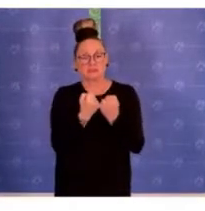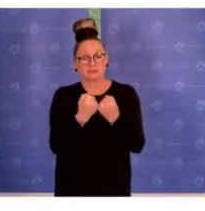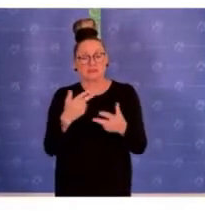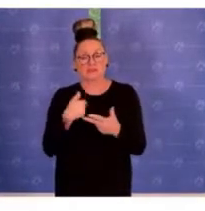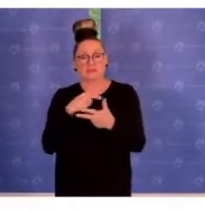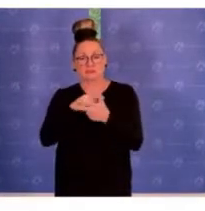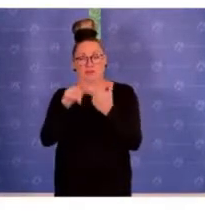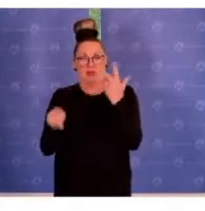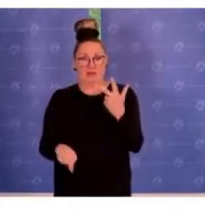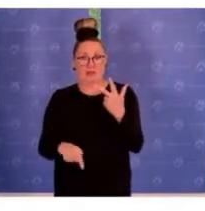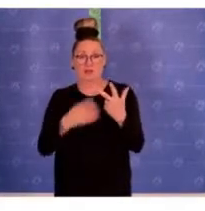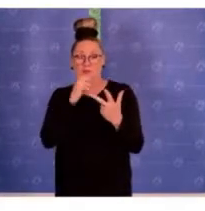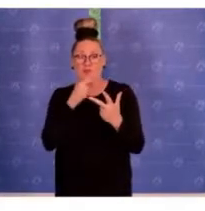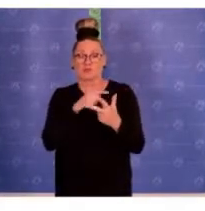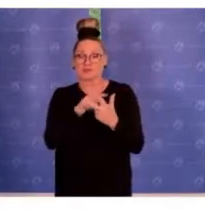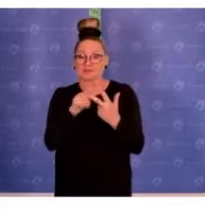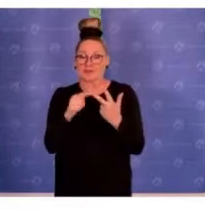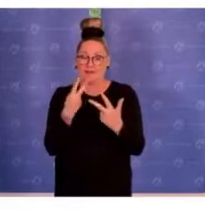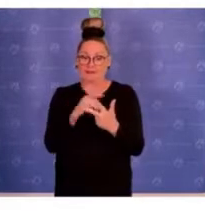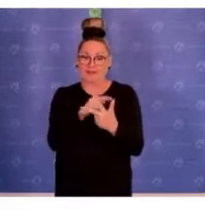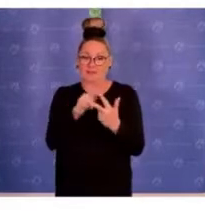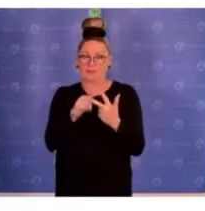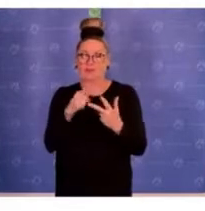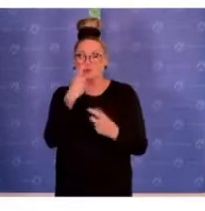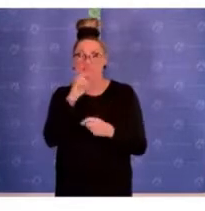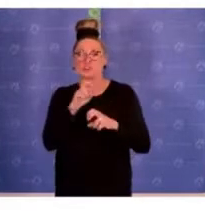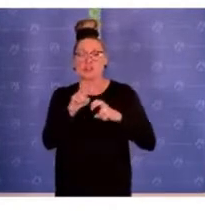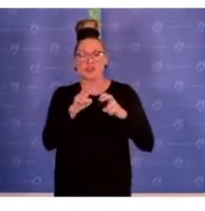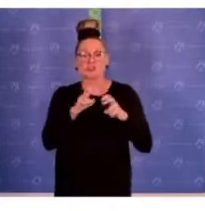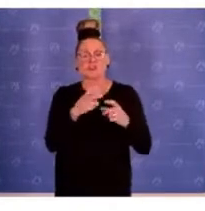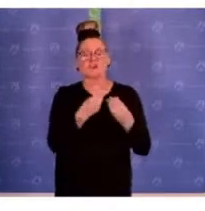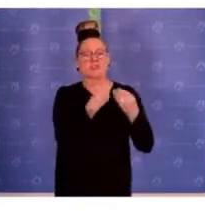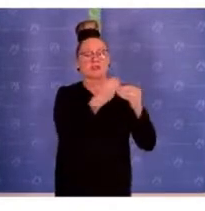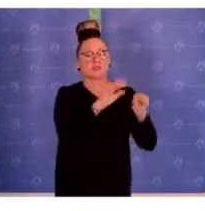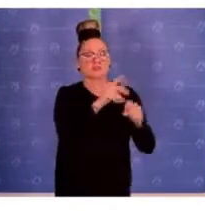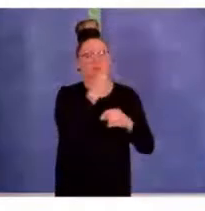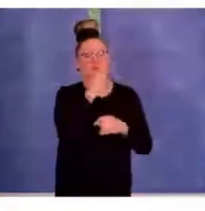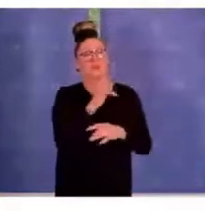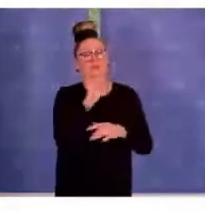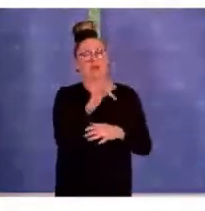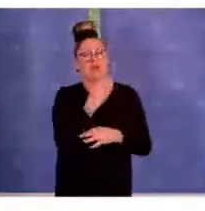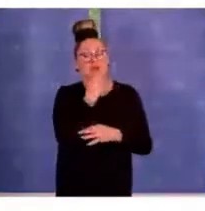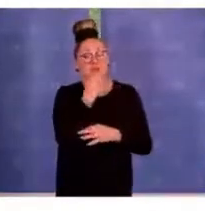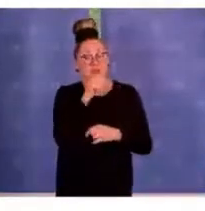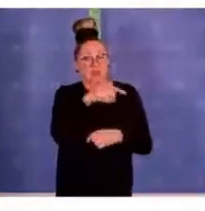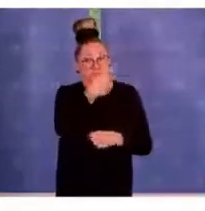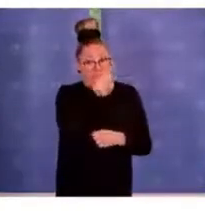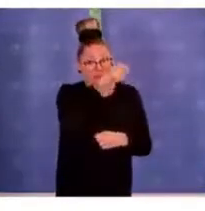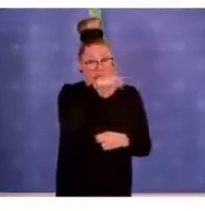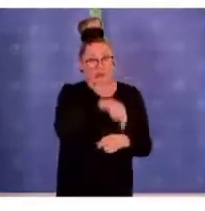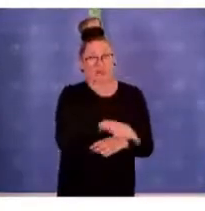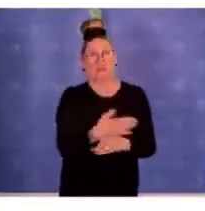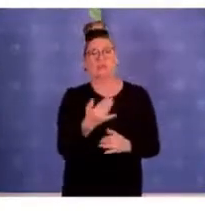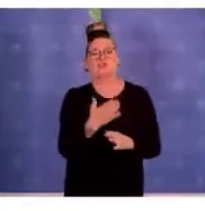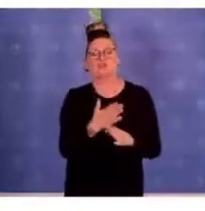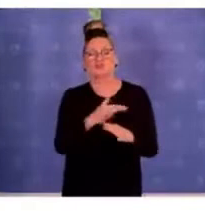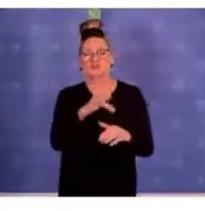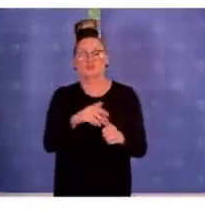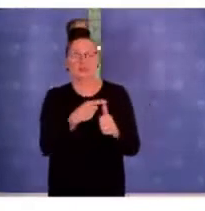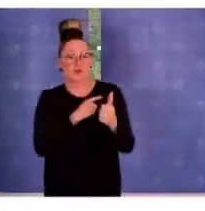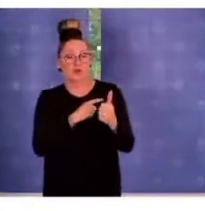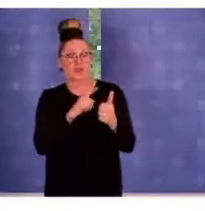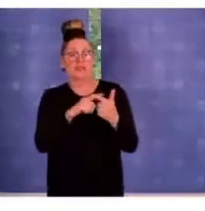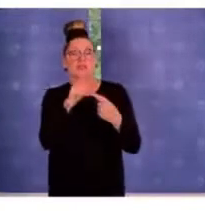an dieser Stelle hervorheben. Einerseits die Recherche- und Informationsstelle Antisemitismus RIAS Berlin, die, wie Sie wissen, ja auch den